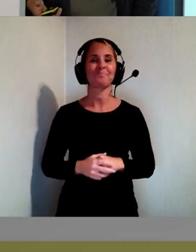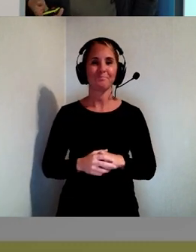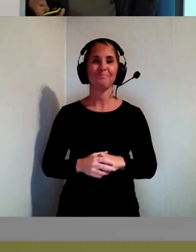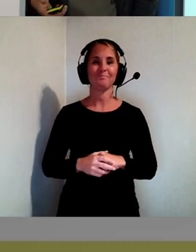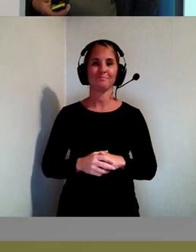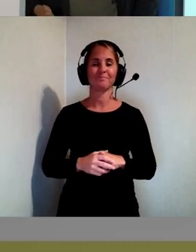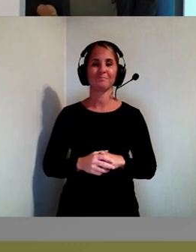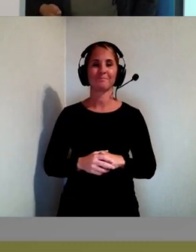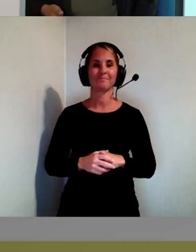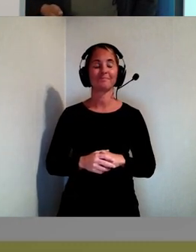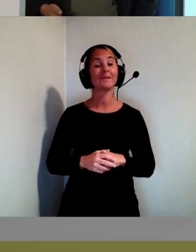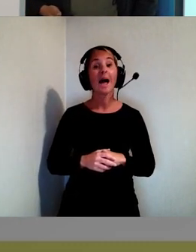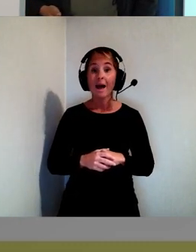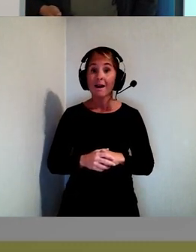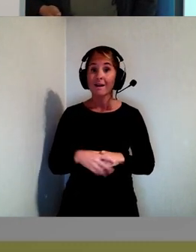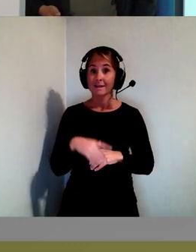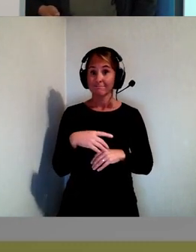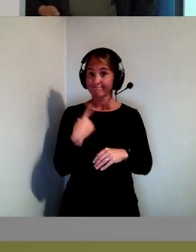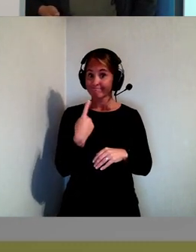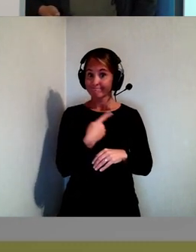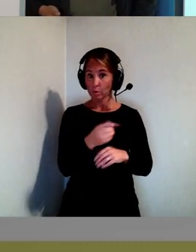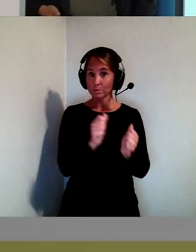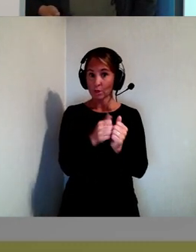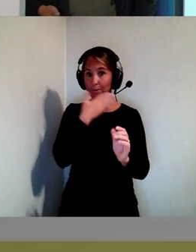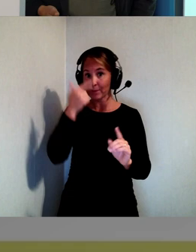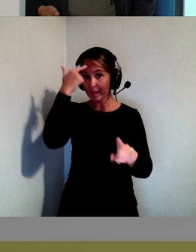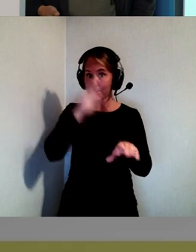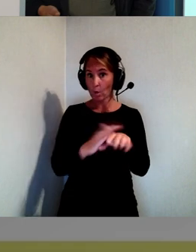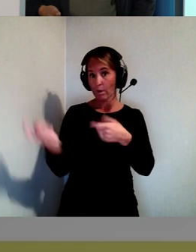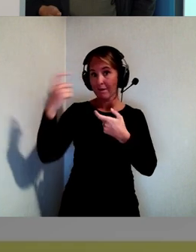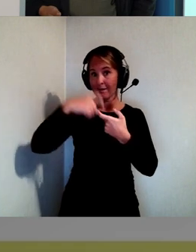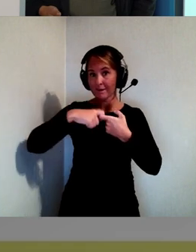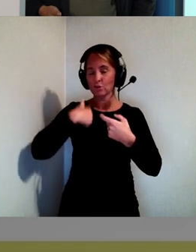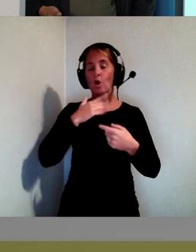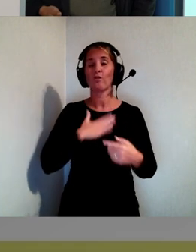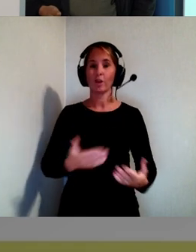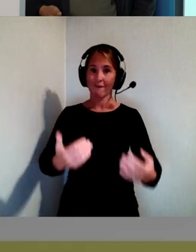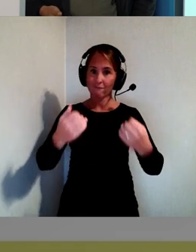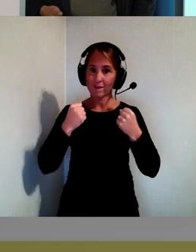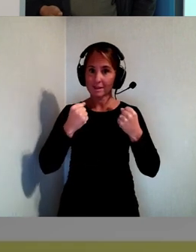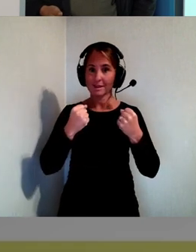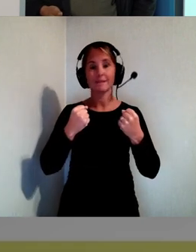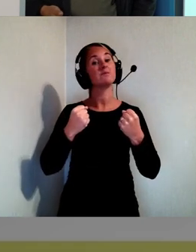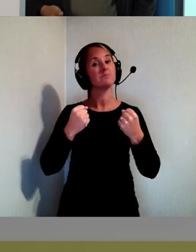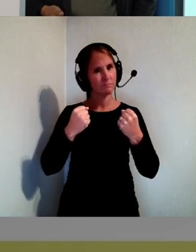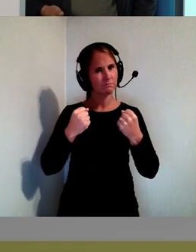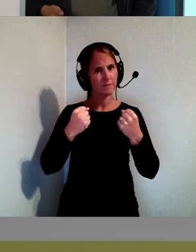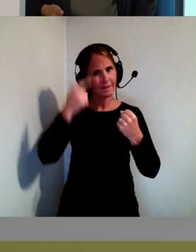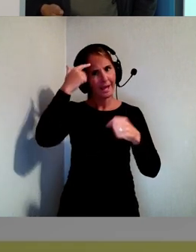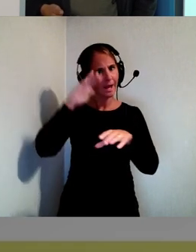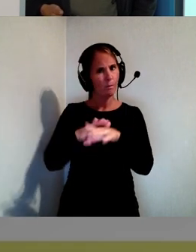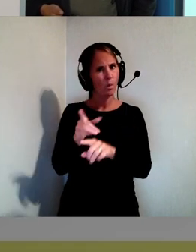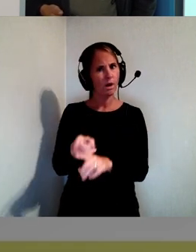Men, det som man inte tänker på med det här, som jag tycker ändå är lite viktigt att uppehållas lite vid. Det är